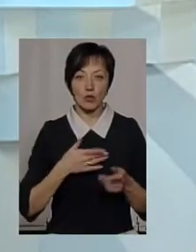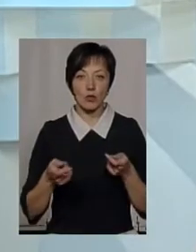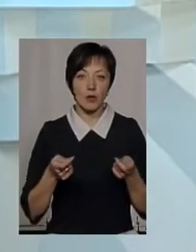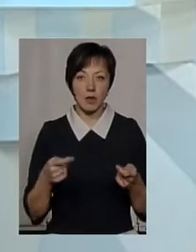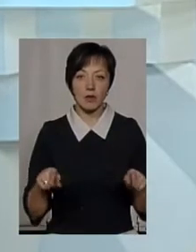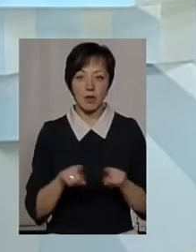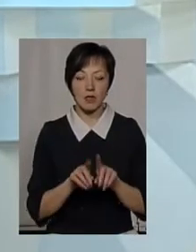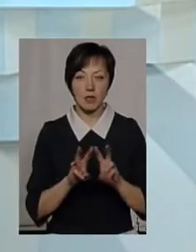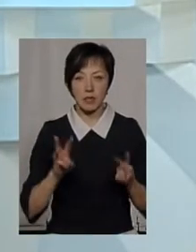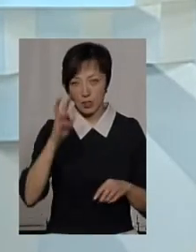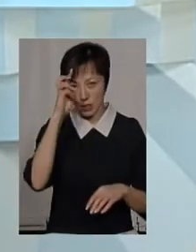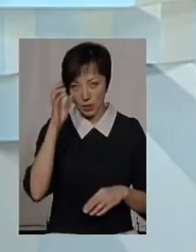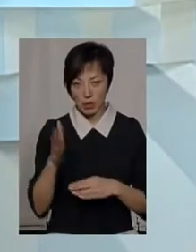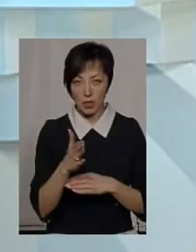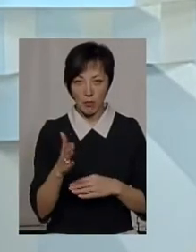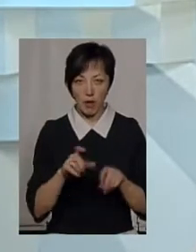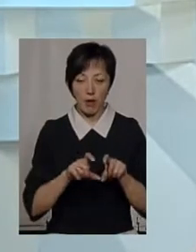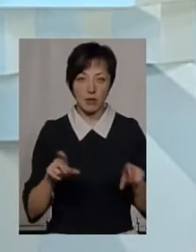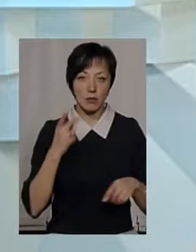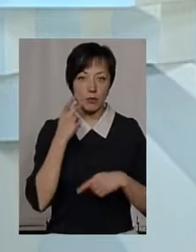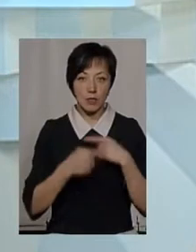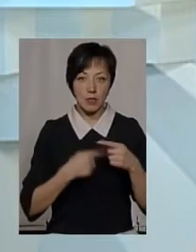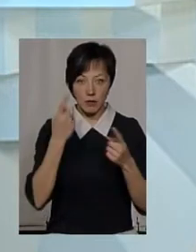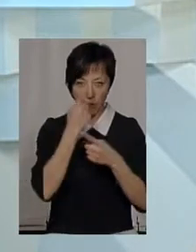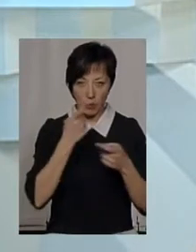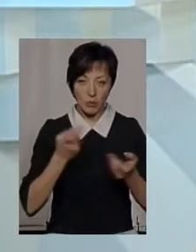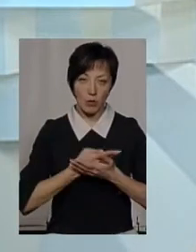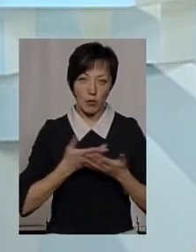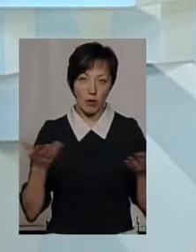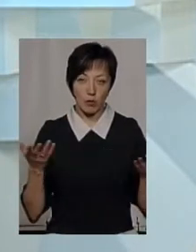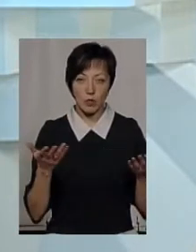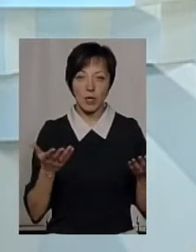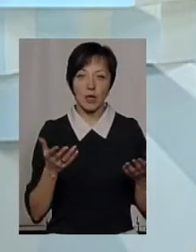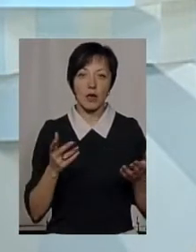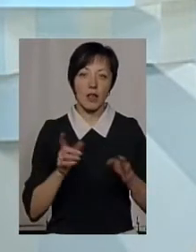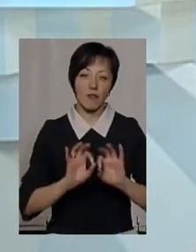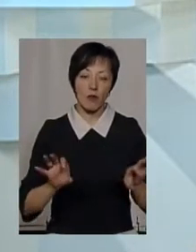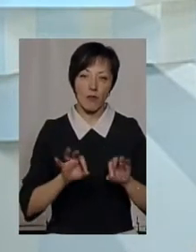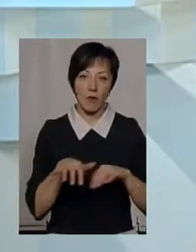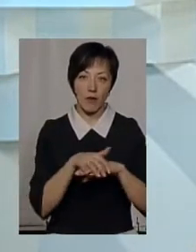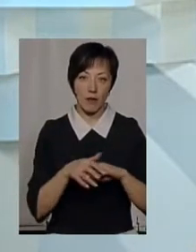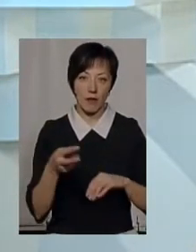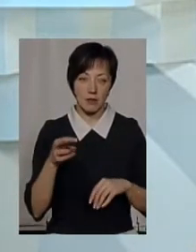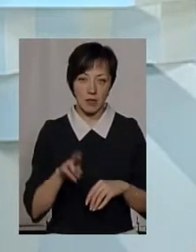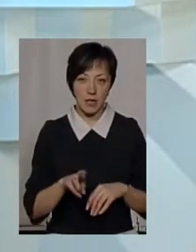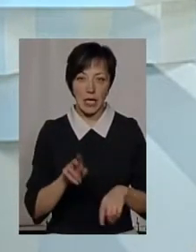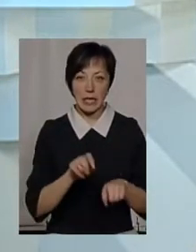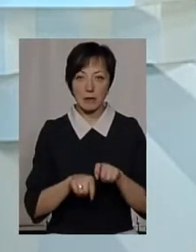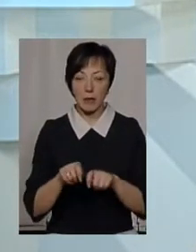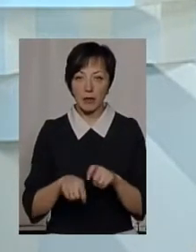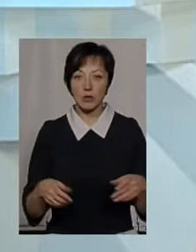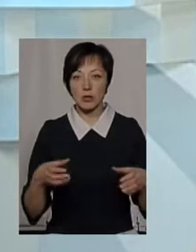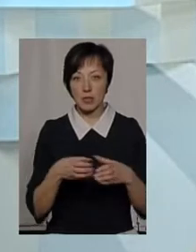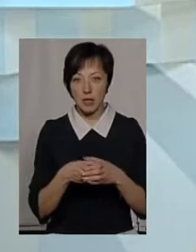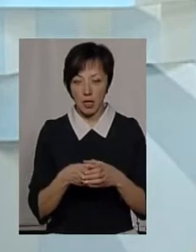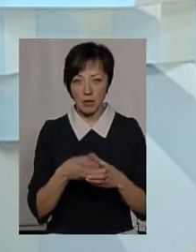управління. Також на сайті державні адміністрація постійно ця інформація оприлюднюється, висвітлюється з метою інформування населення. Інспекторський